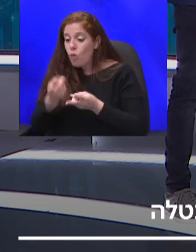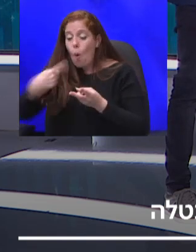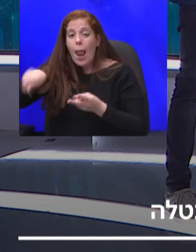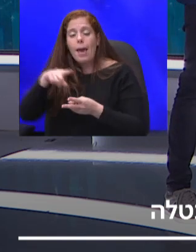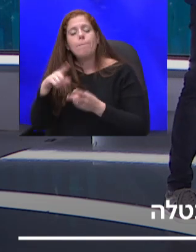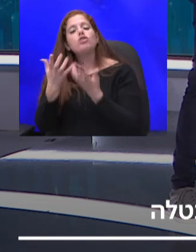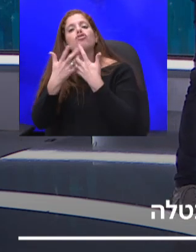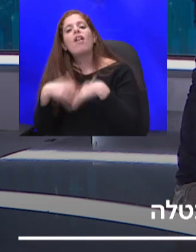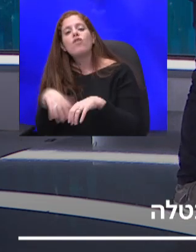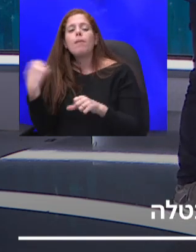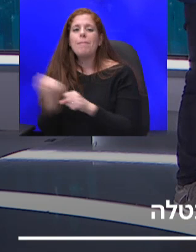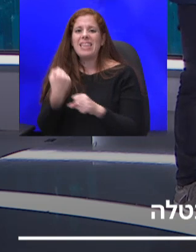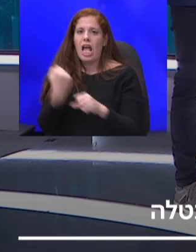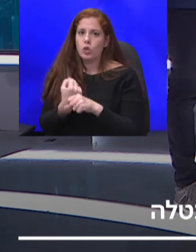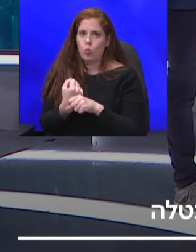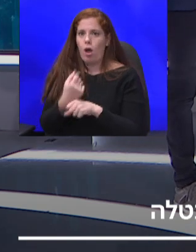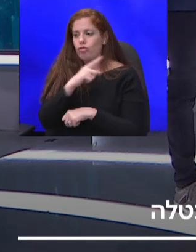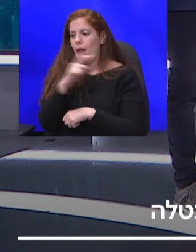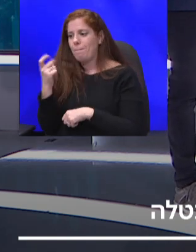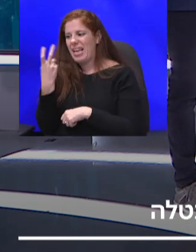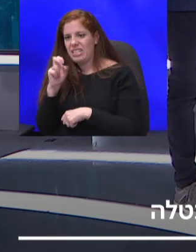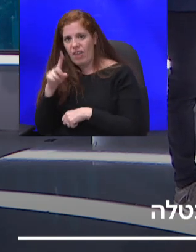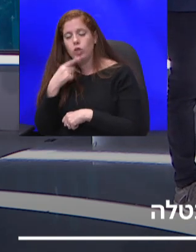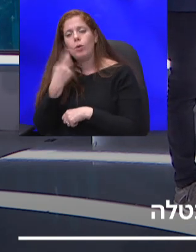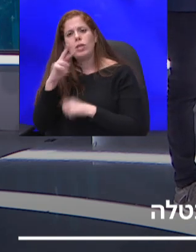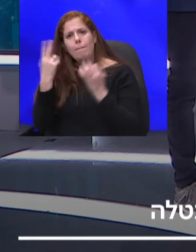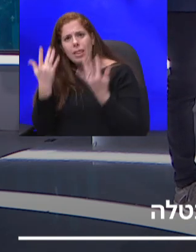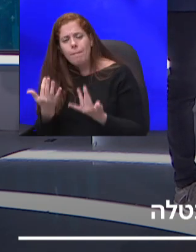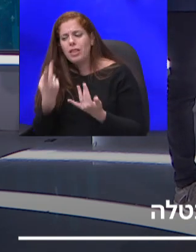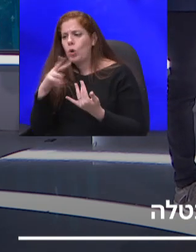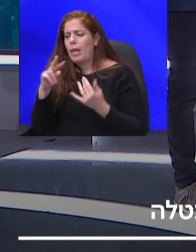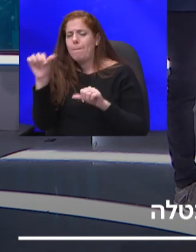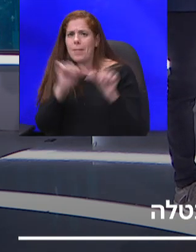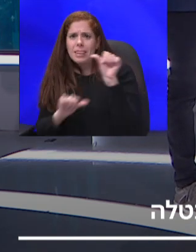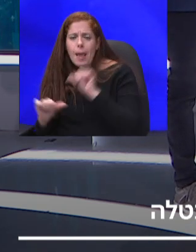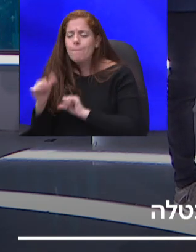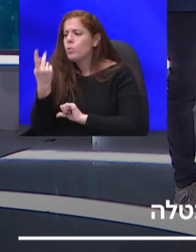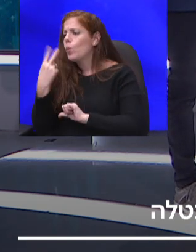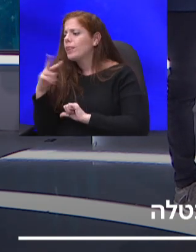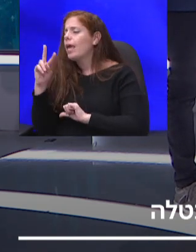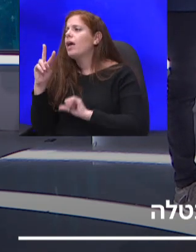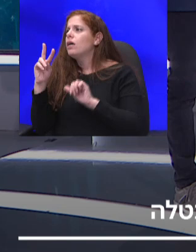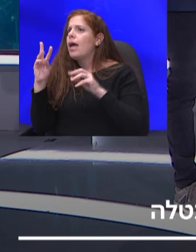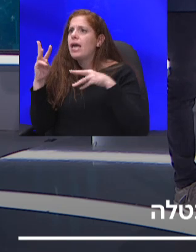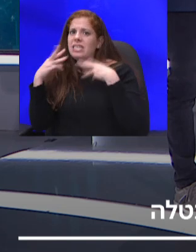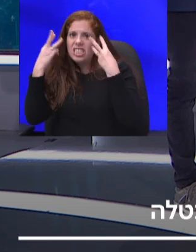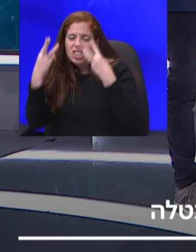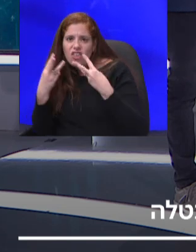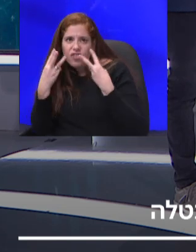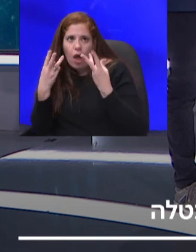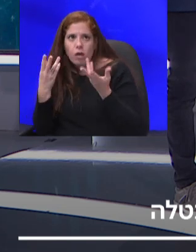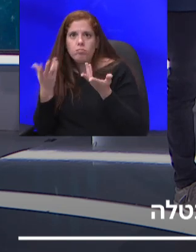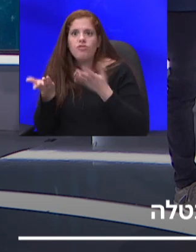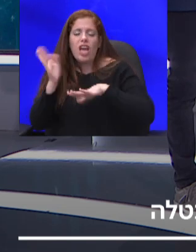ואחד, וזה אומר יותר מתמטיקה, יותר מדעים, יותר שפה, וכישורים שבאמת